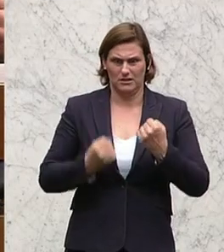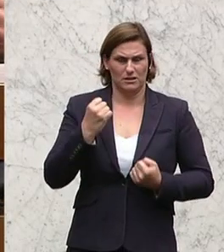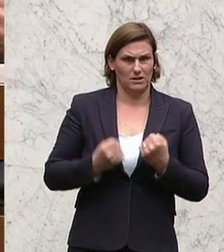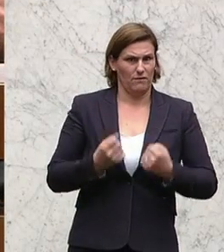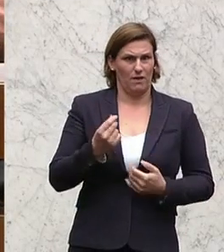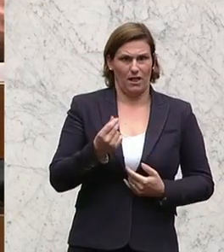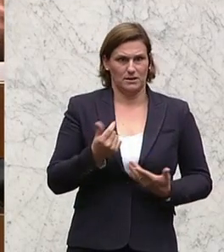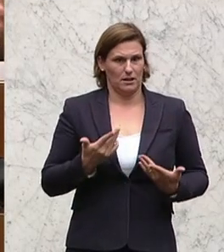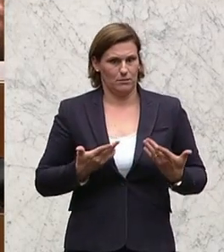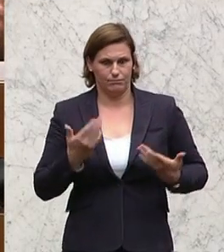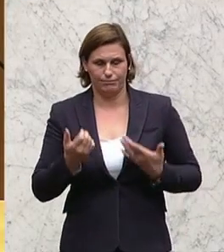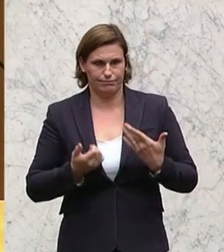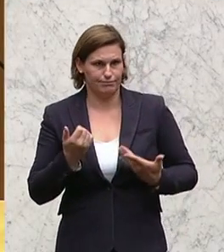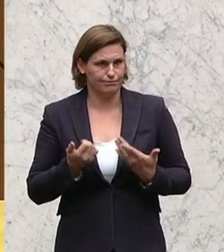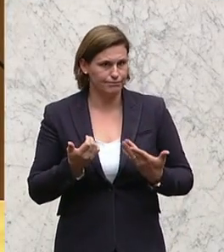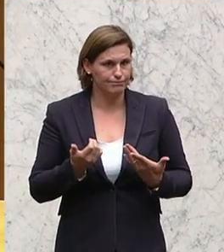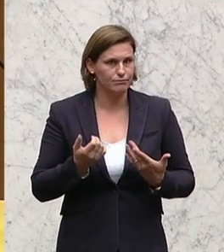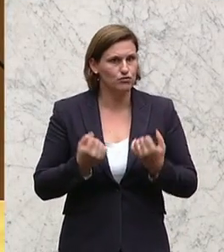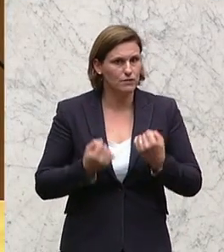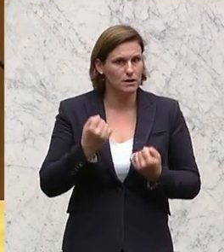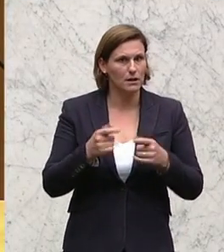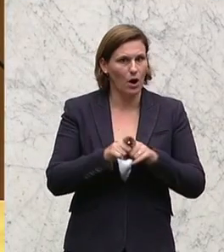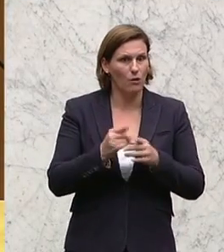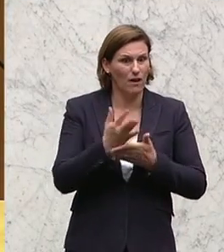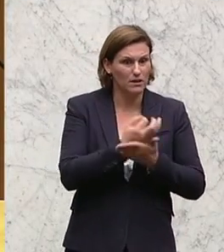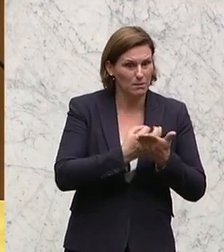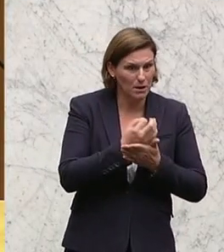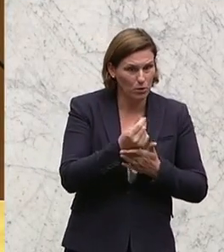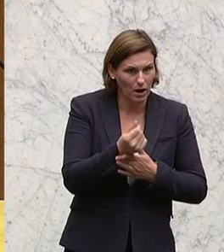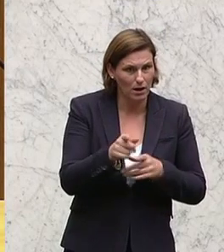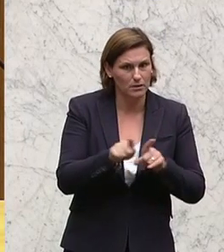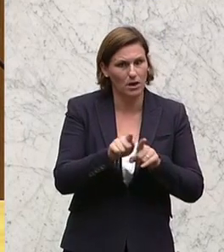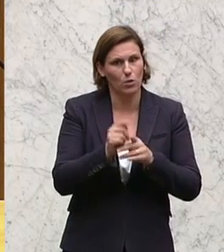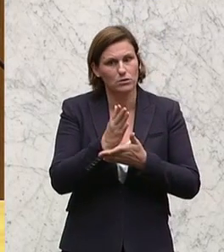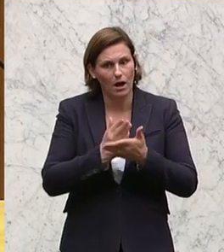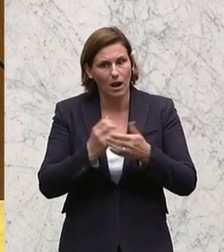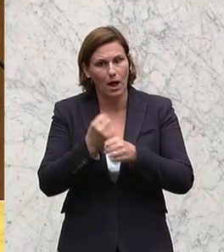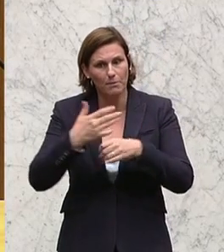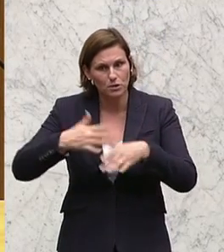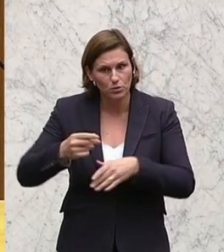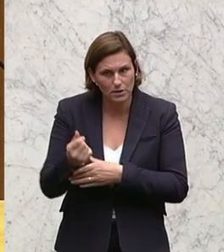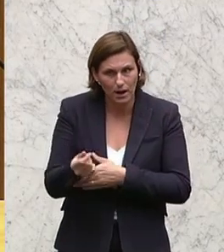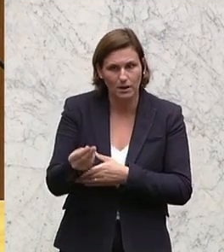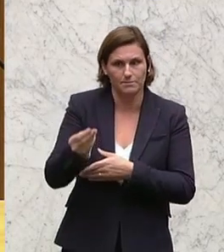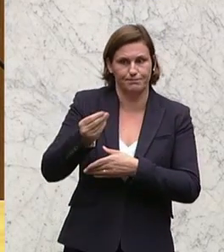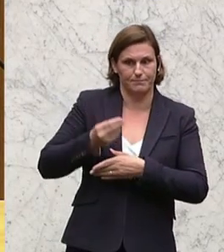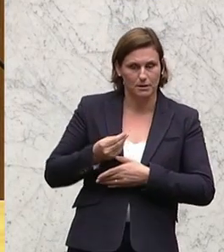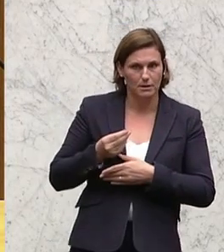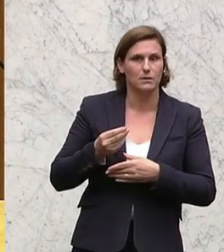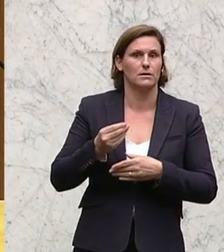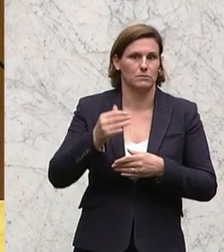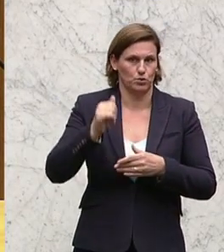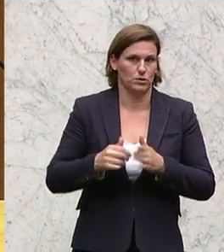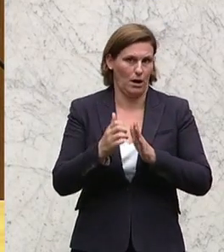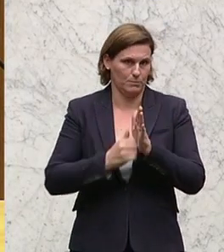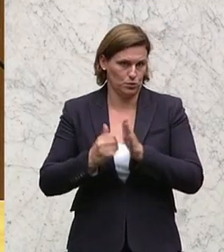dass unter Umständen Weiterbildungsgelder oder auch ein Teil Arbeitslosengeld und andere Dinge in Abzug gebracht